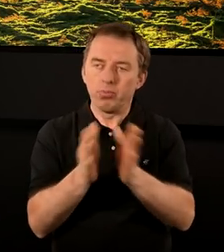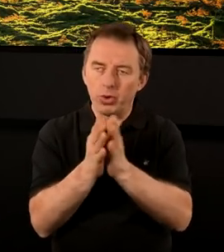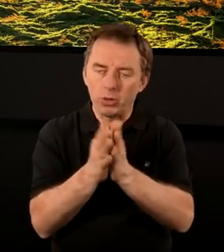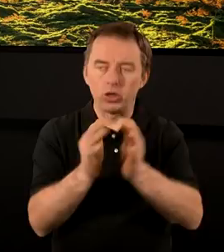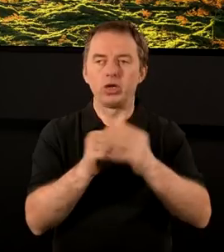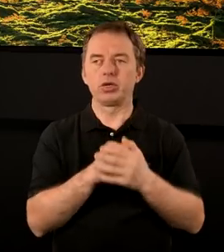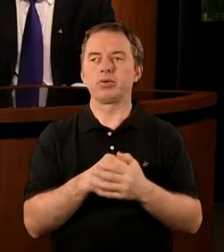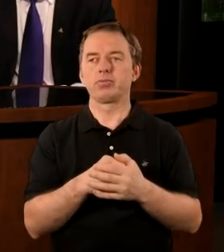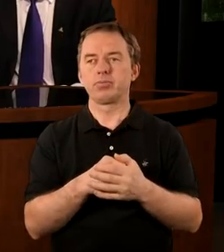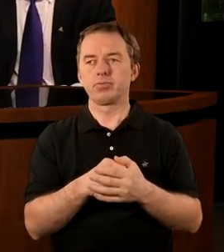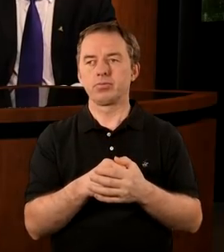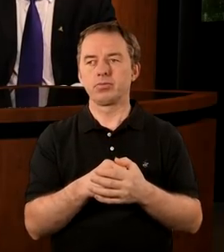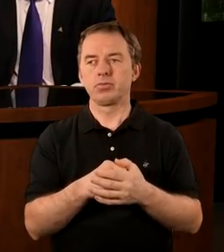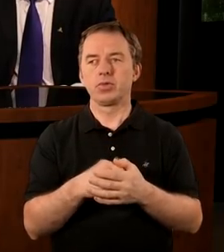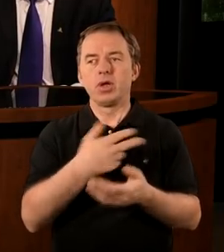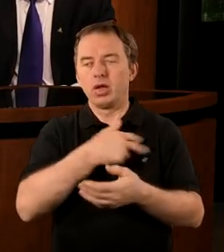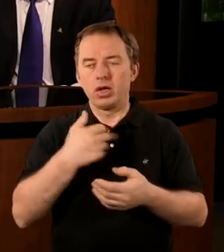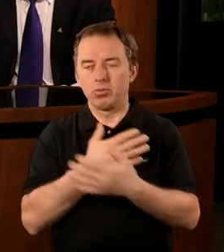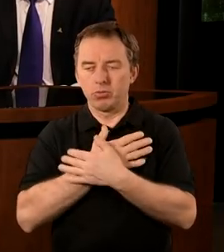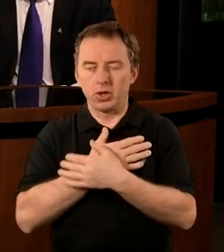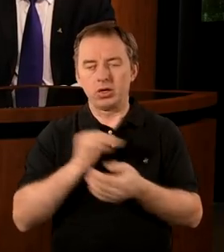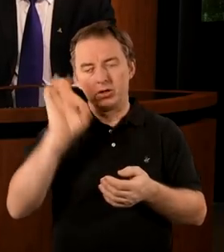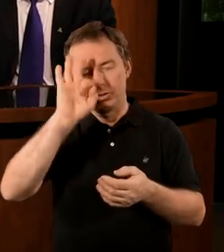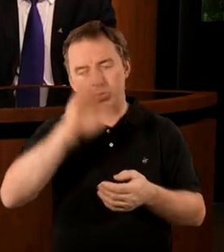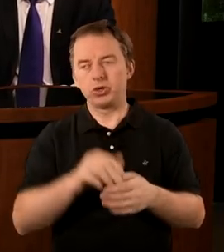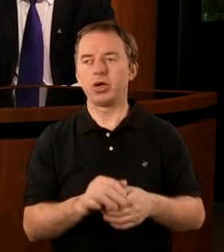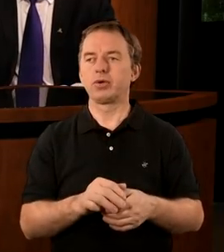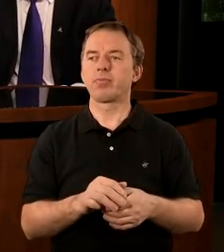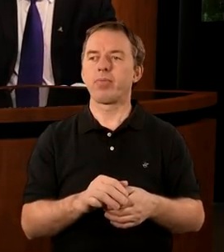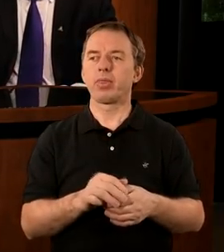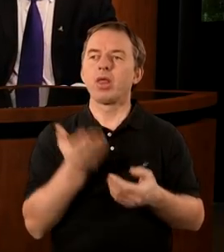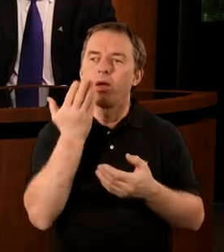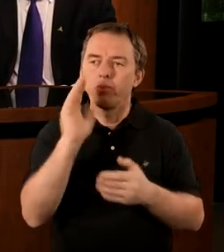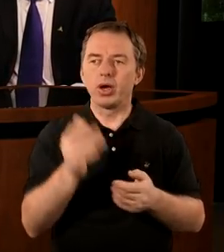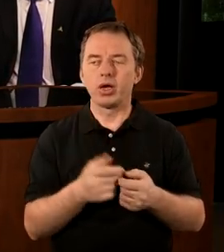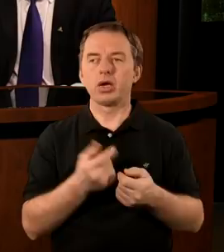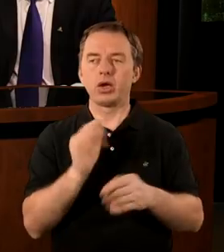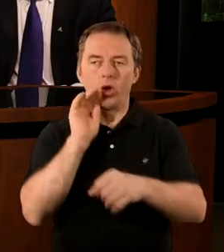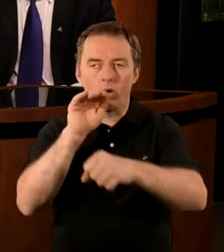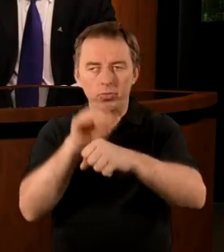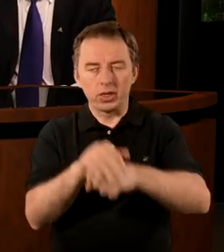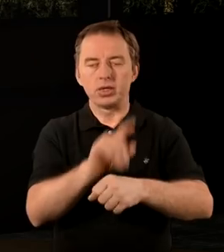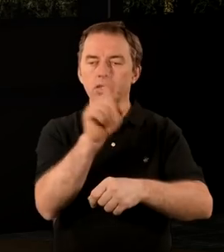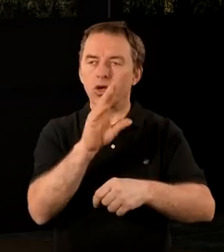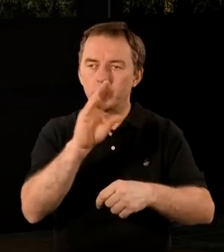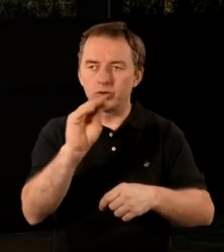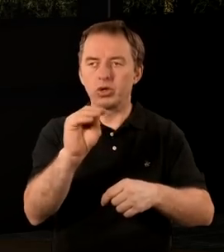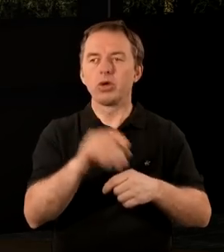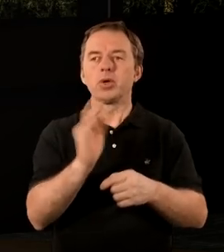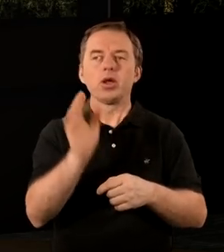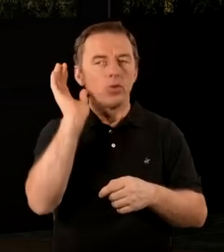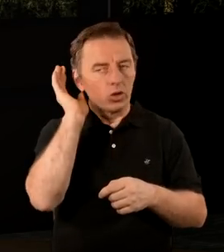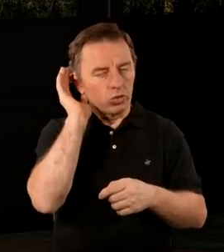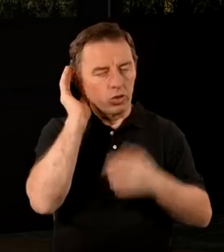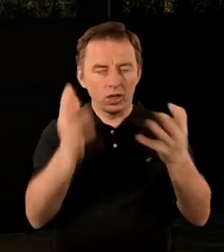się pomodlili. Nasz łaskowy Panie Boże, dałeś nam obietnicę, że będziemy